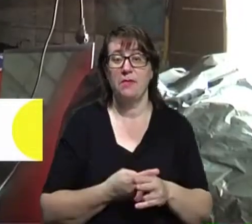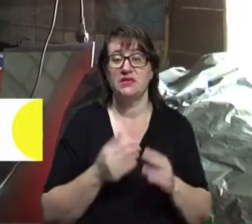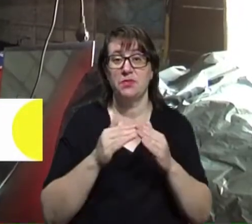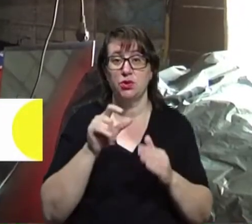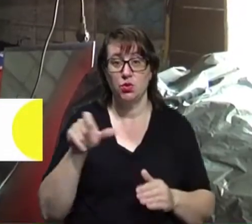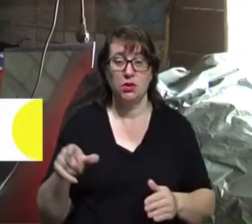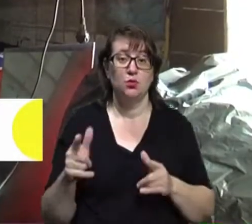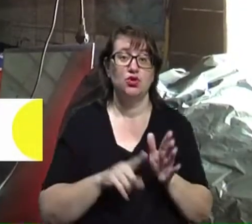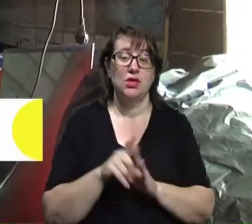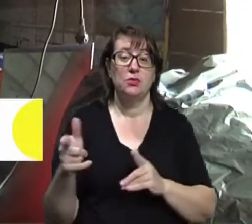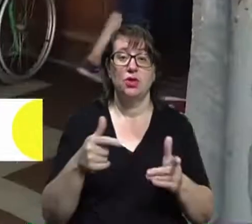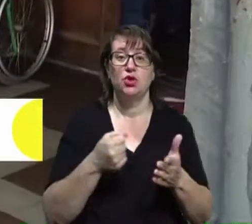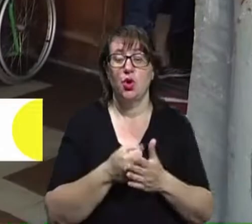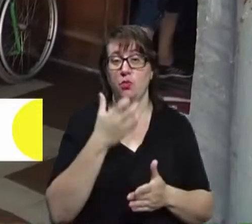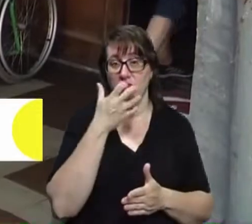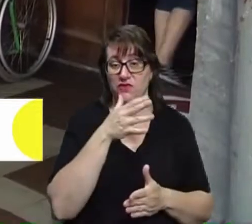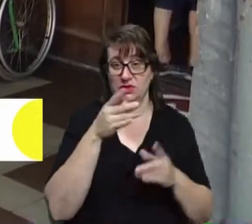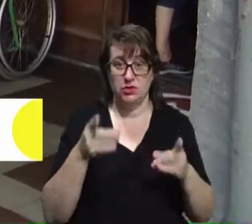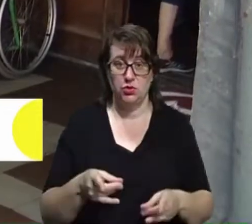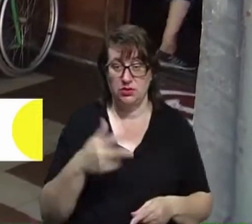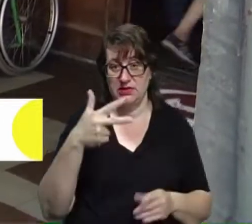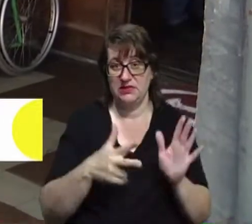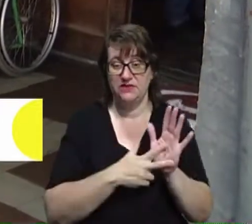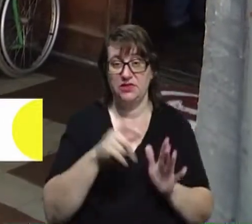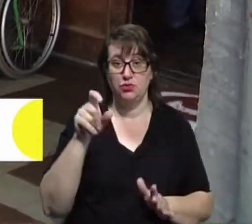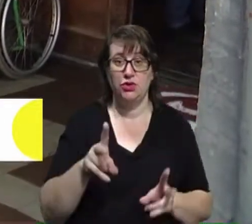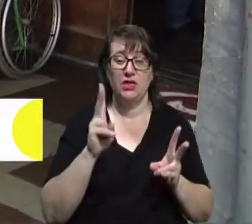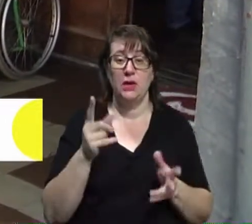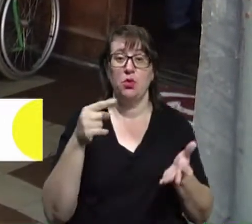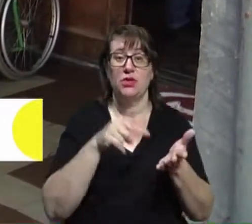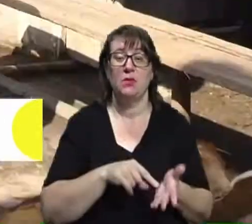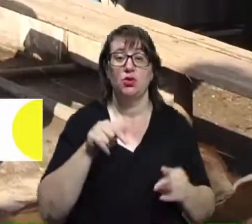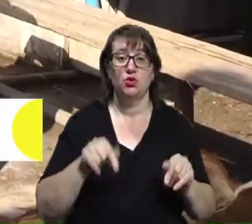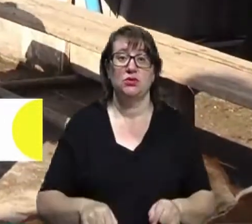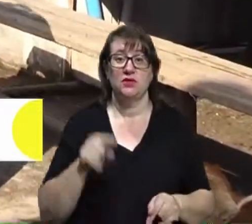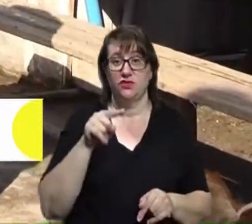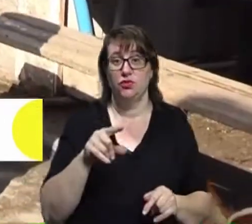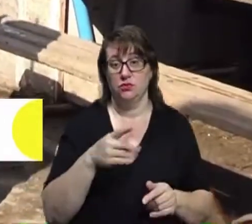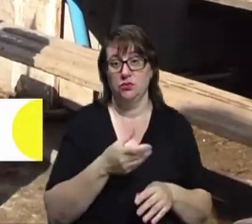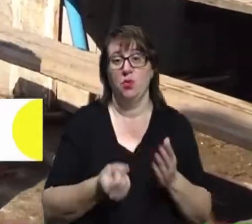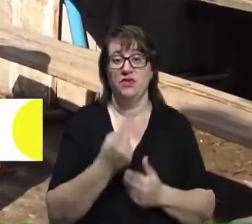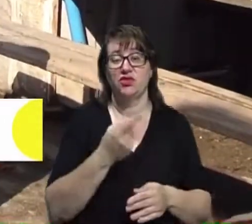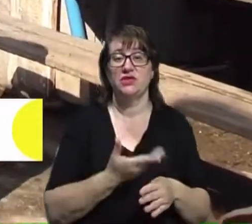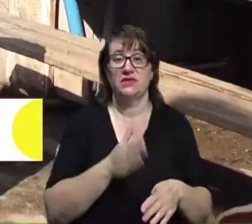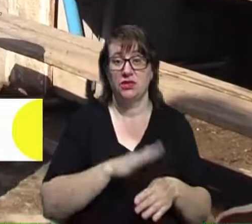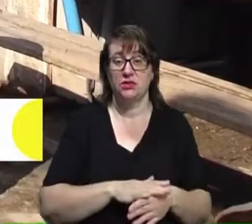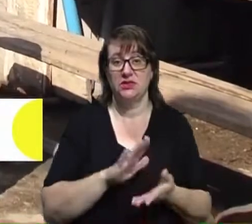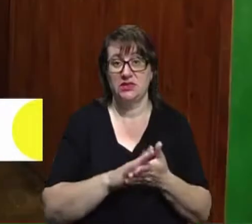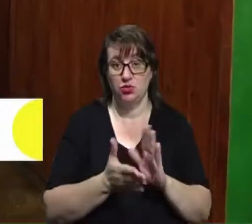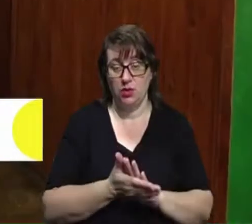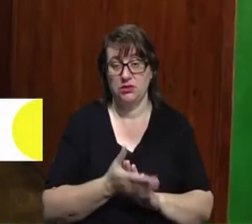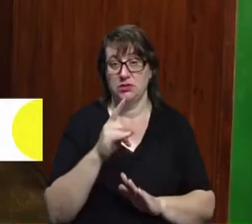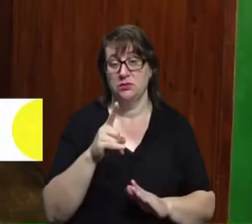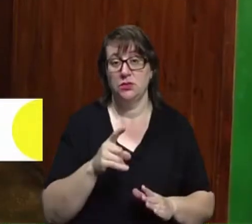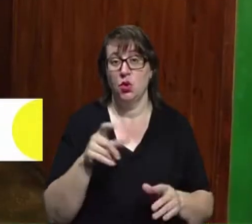підготовку до опалювального сезону. 38 людей, які потрапили сюди, опинившись у складних життєвих обставинах, готуються зимувати.